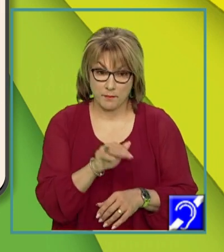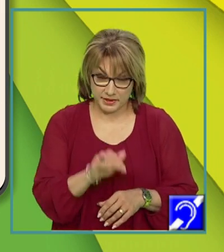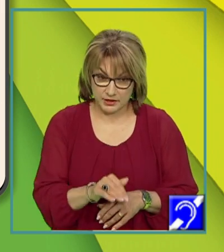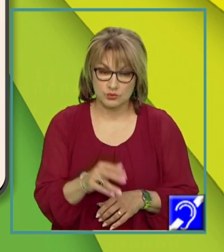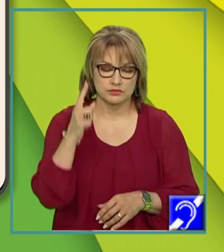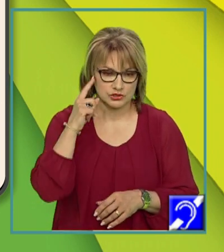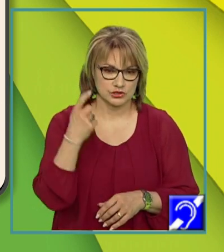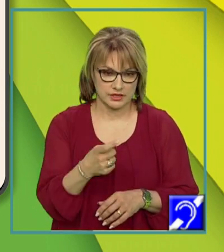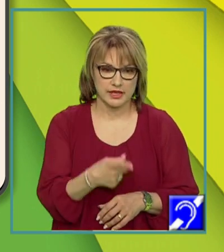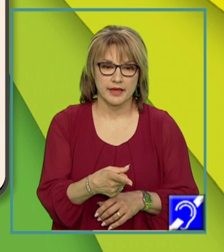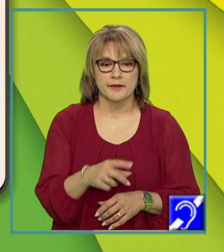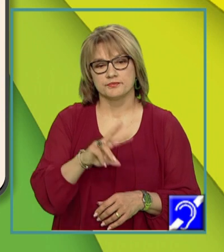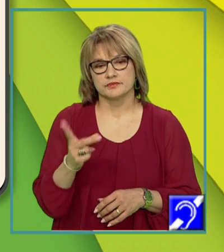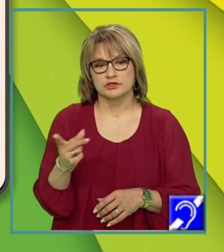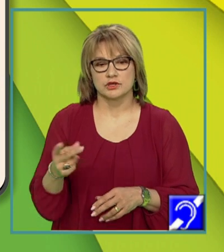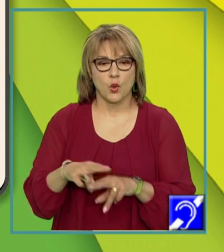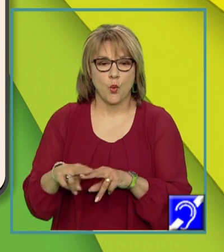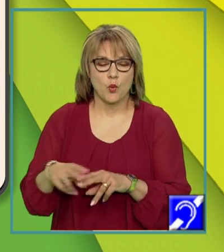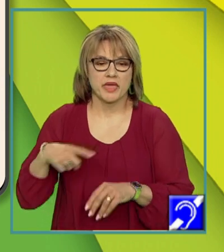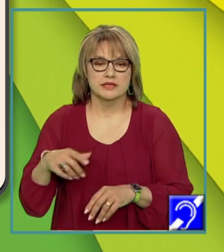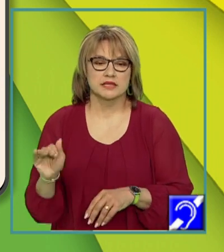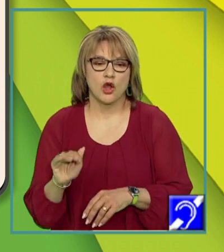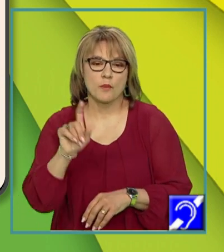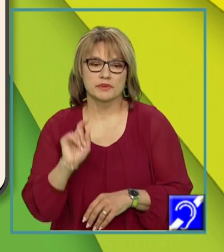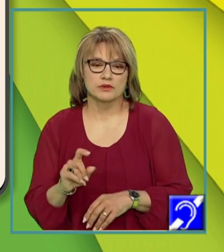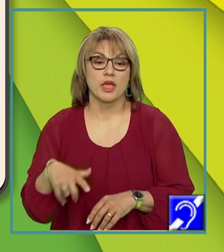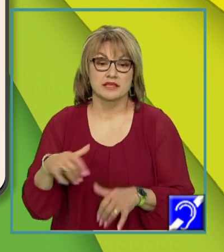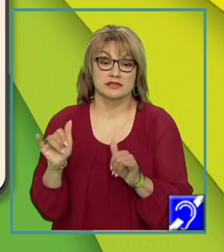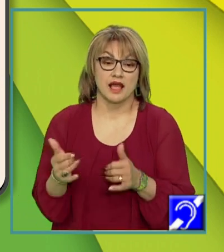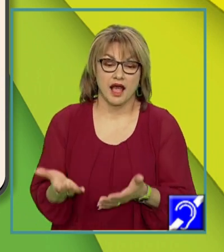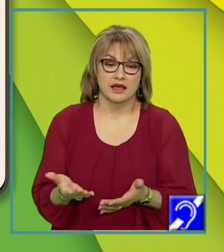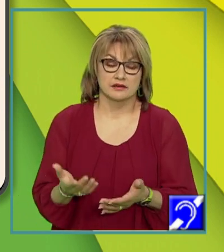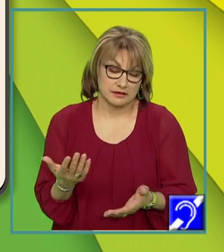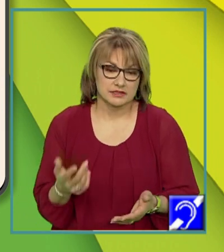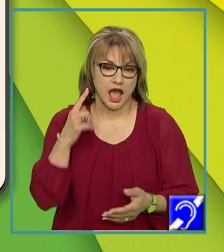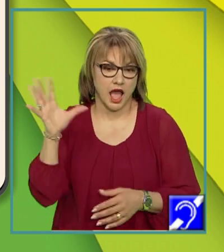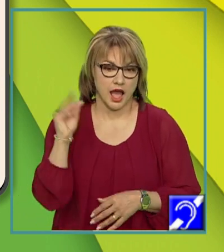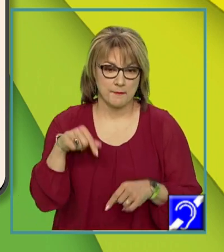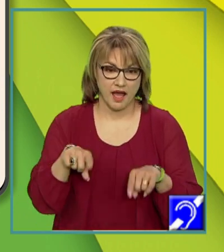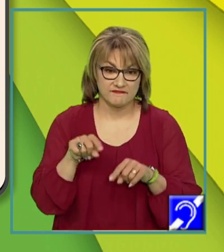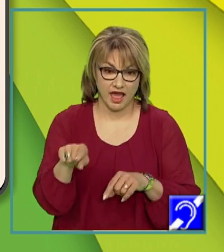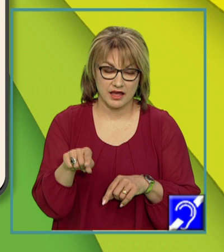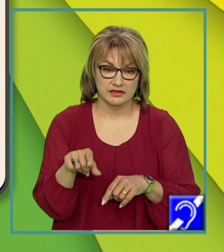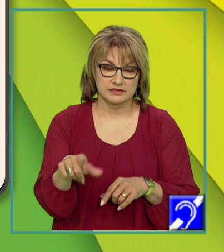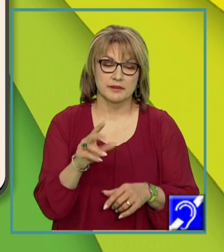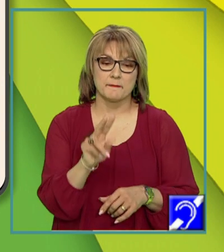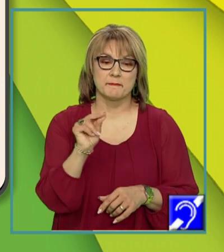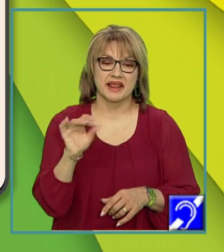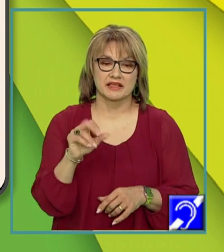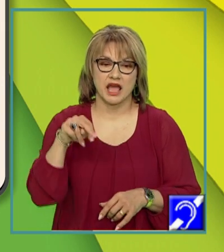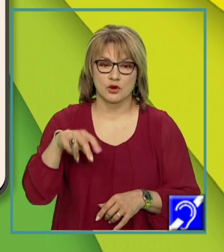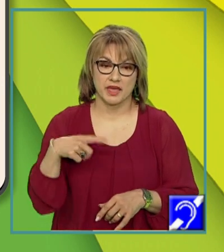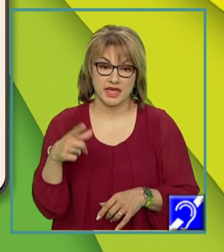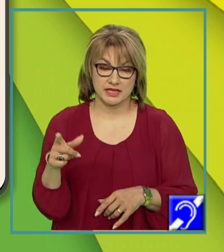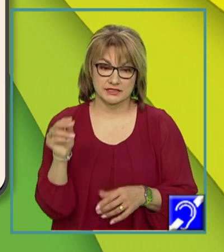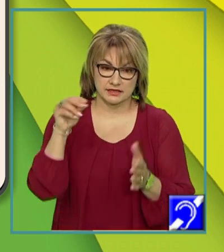subiectul copilul. Cum este copilul? Este harnic. Și am ajuns să aflăm că predicatul nominal este format din